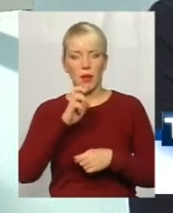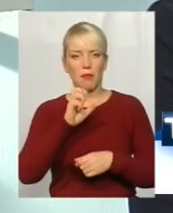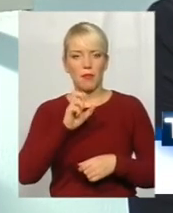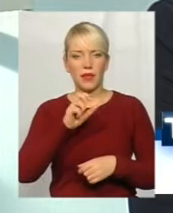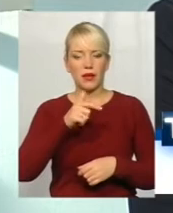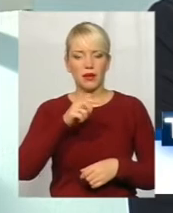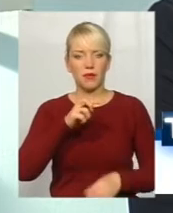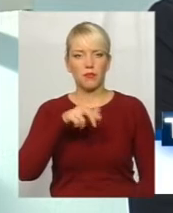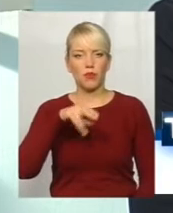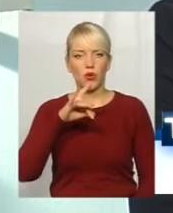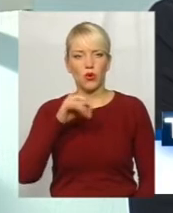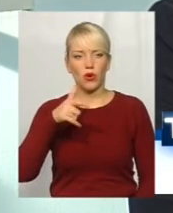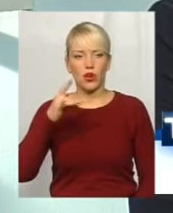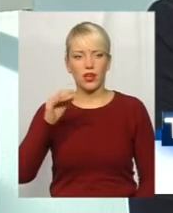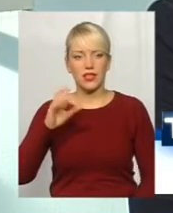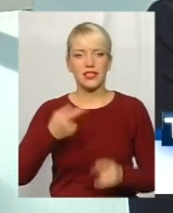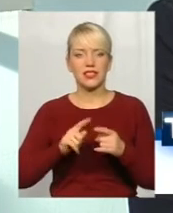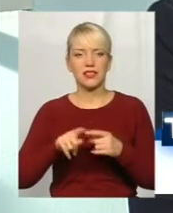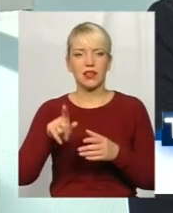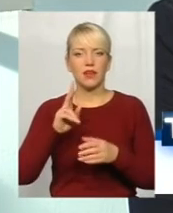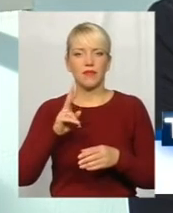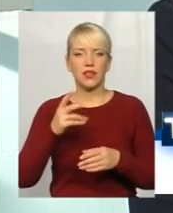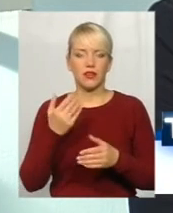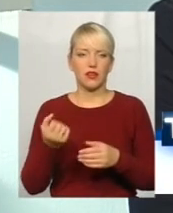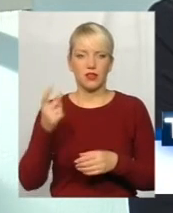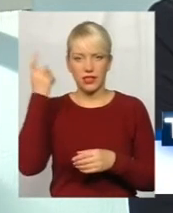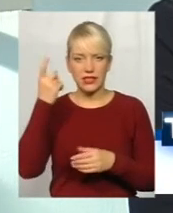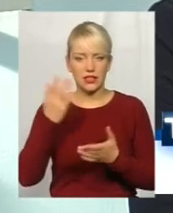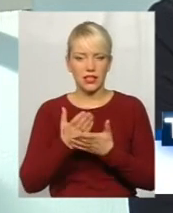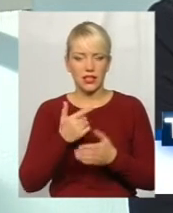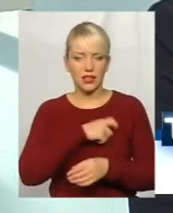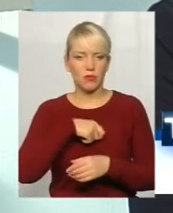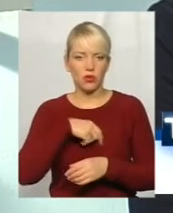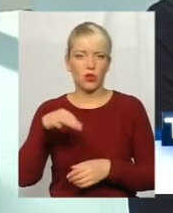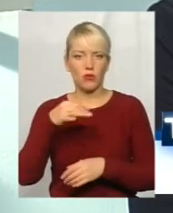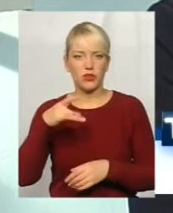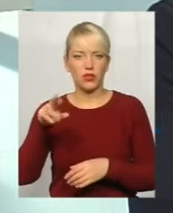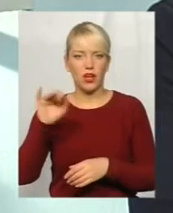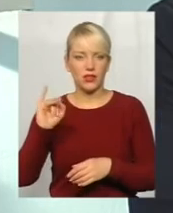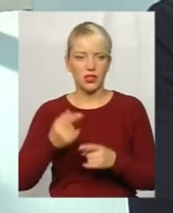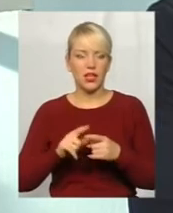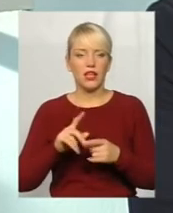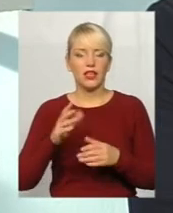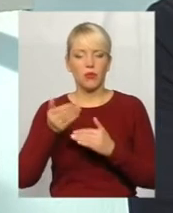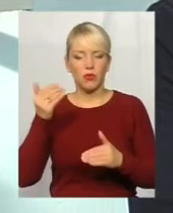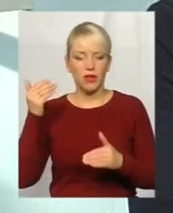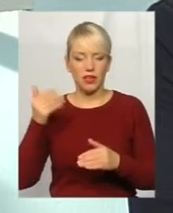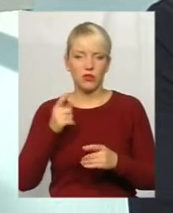Фрідмар, доктор Давидович, він депутат обласної ради. На попередній зустрічі, яка проходила на засіданні обласної ради,